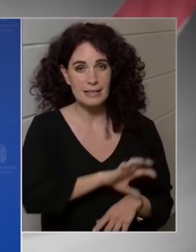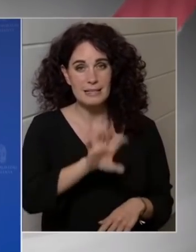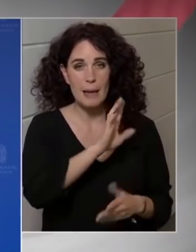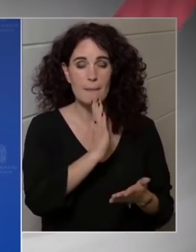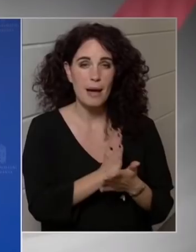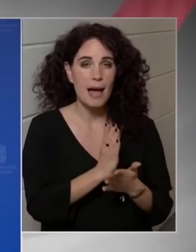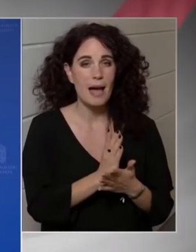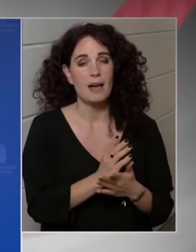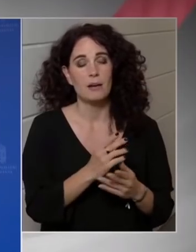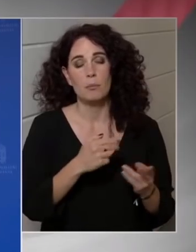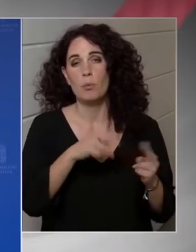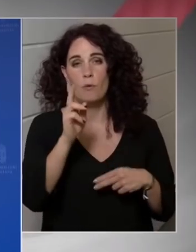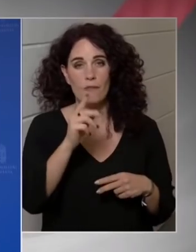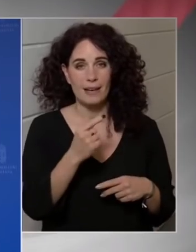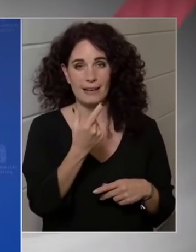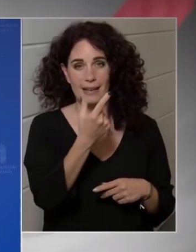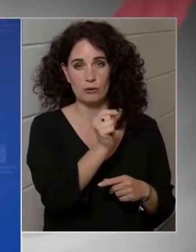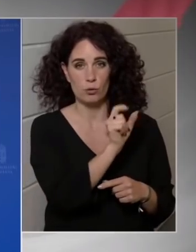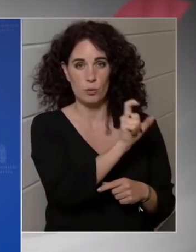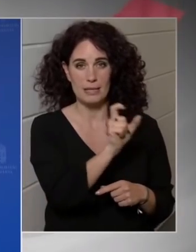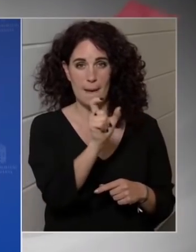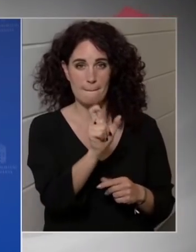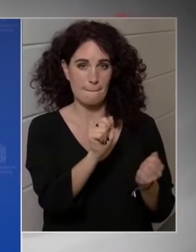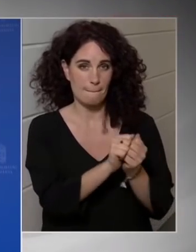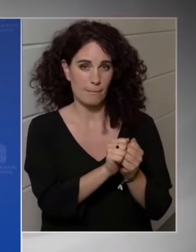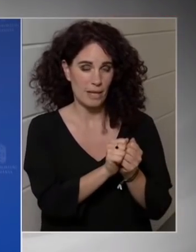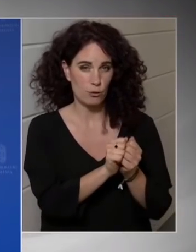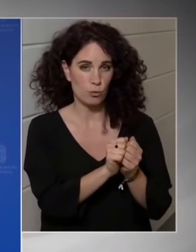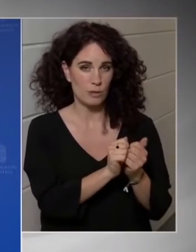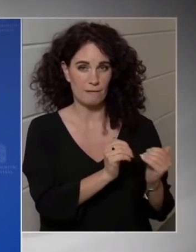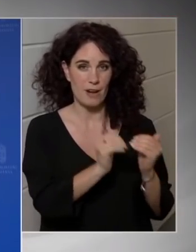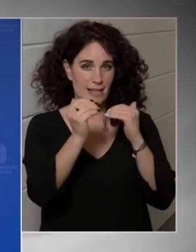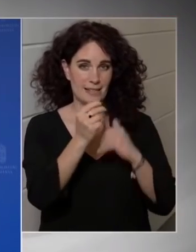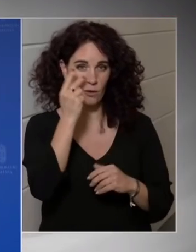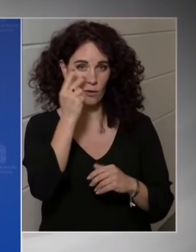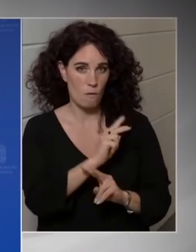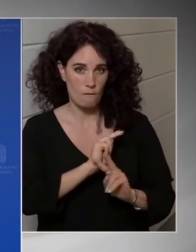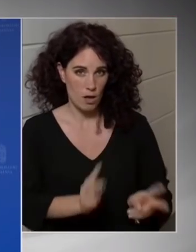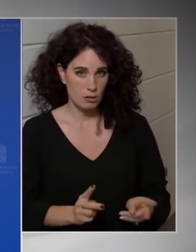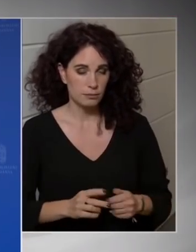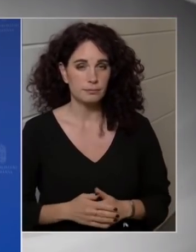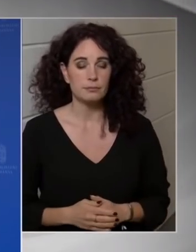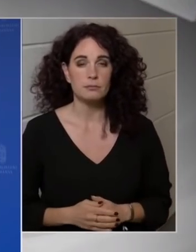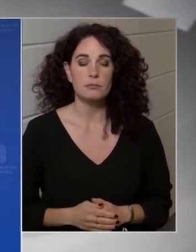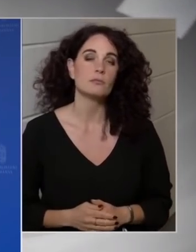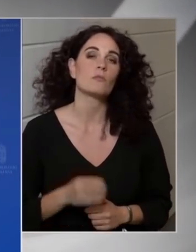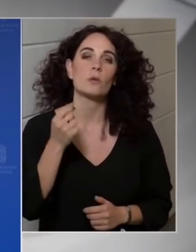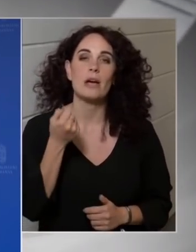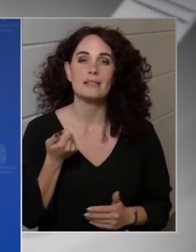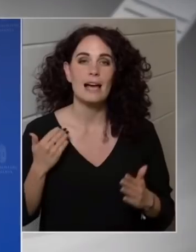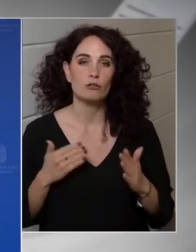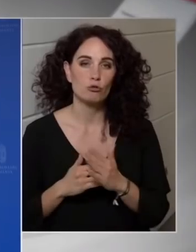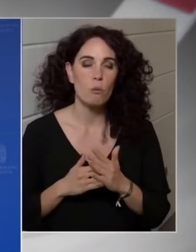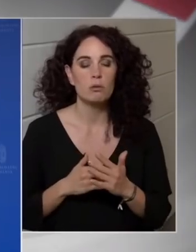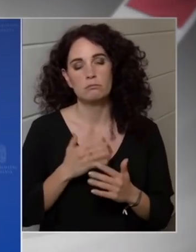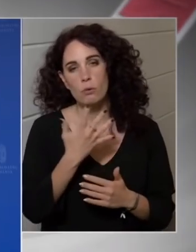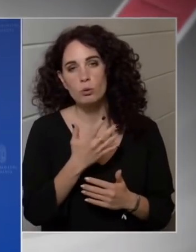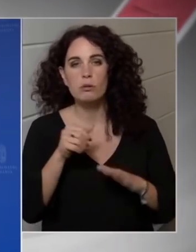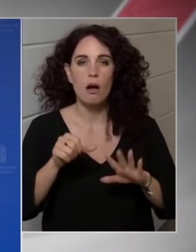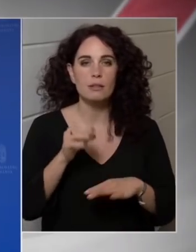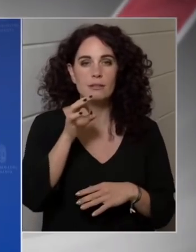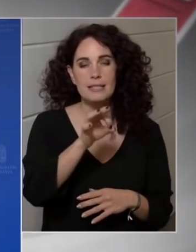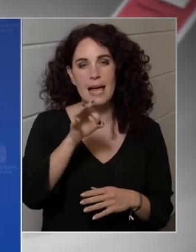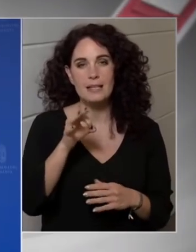kétszámjegyű inflációt tapasztalató. Ugye volt erről szó, hogy a ástopok egy 5-6 százalék